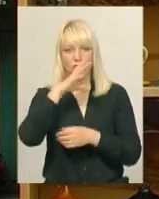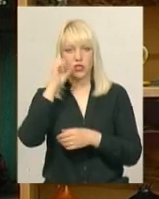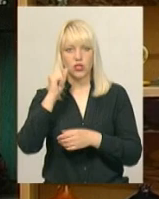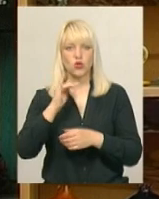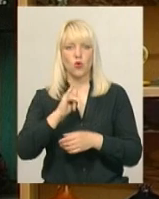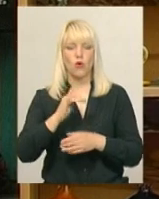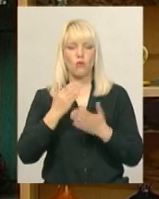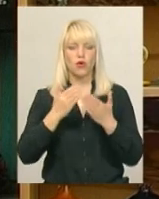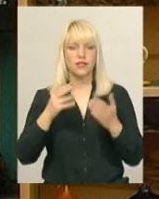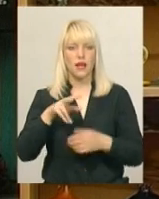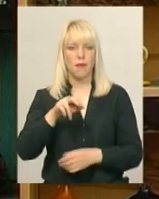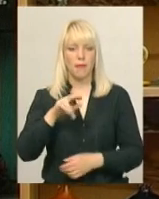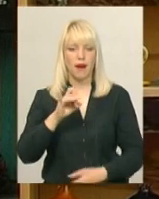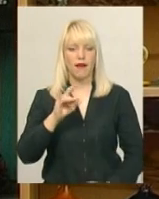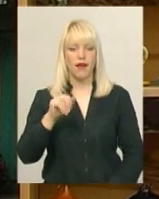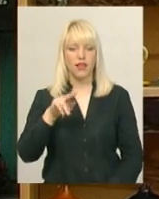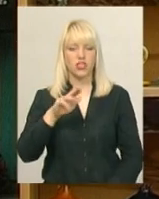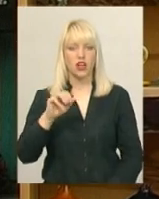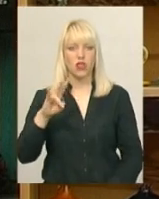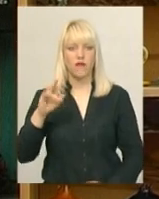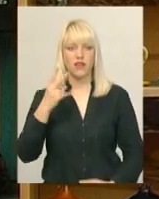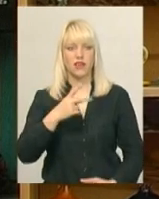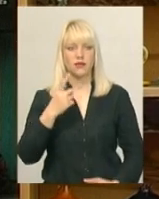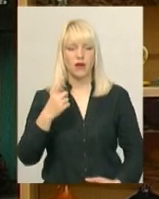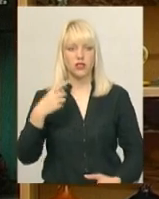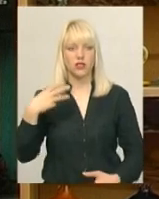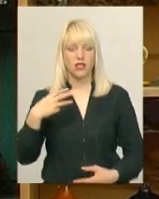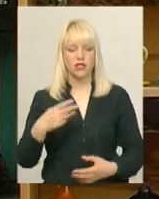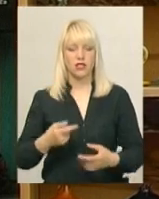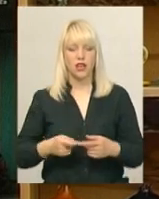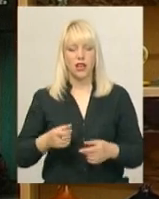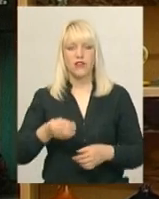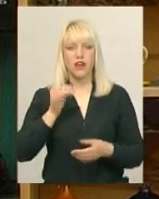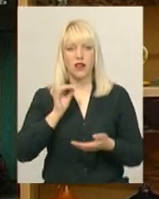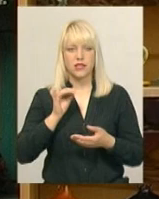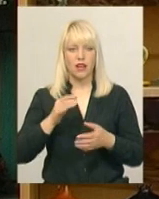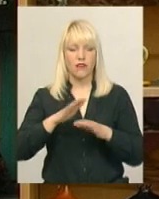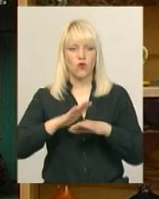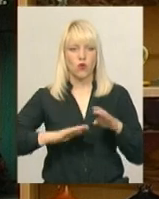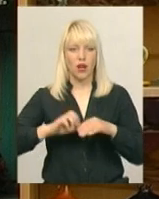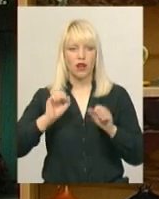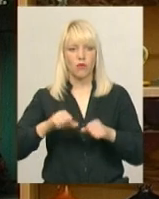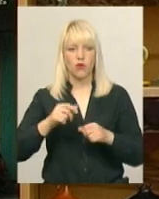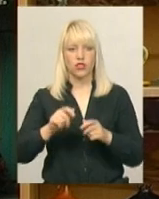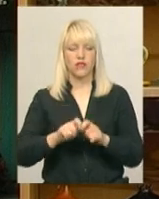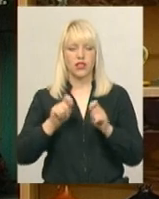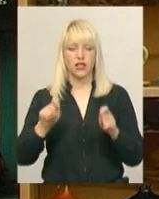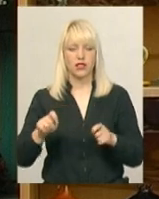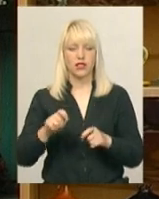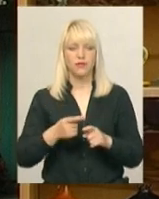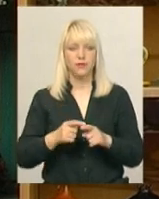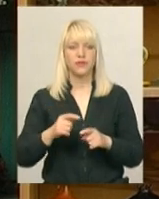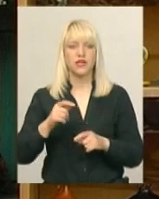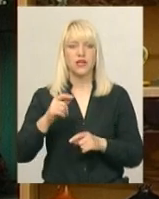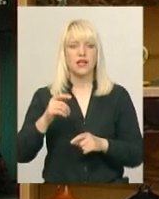Параджанова». О 21.30. З каганцями у руках усі, бажаючи, зможуть відкрити для себе музейні таємниці.